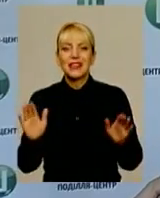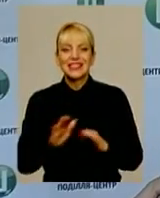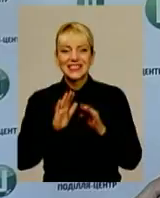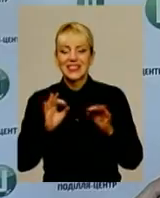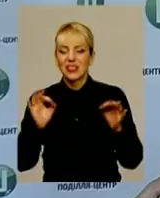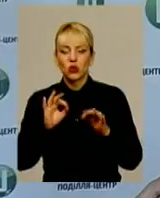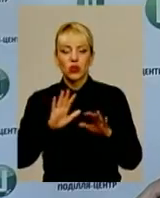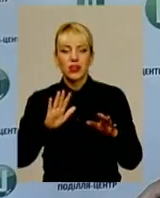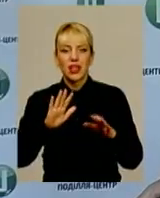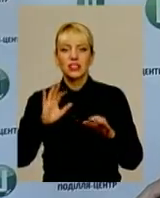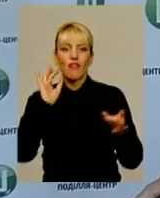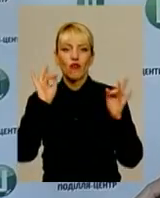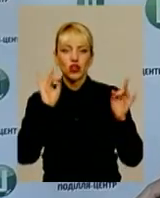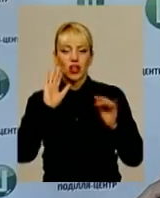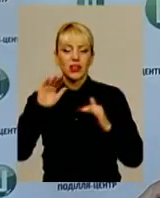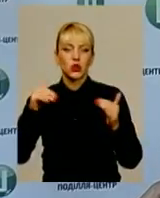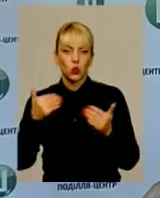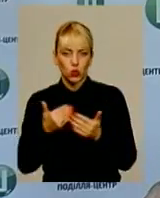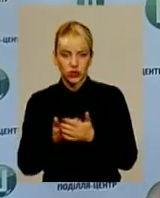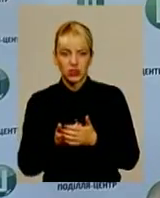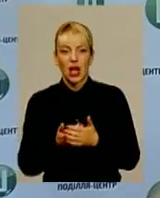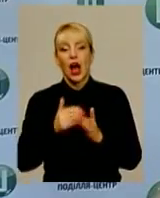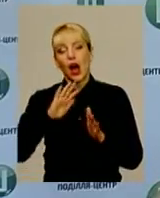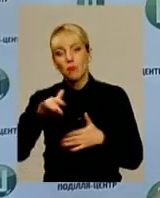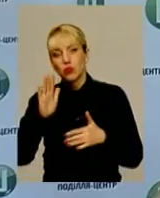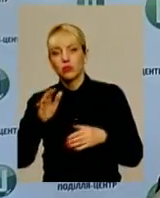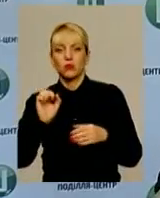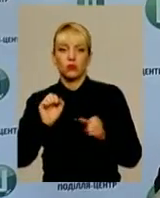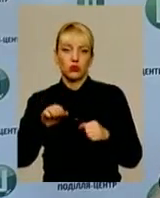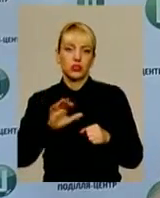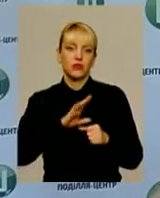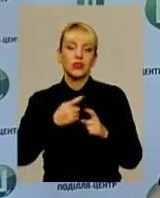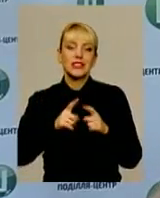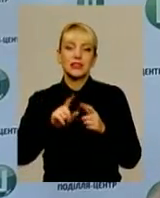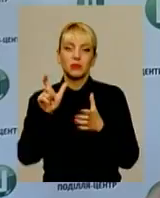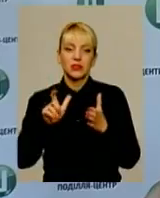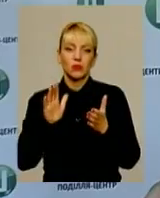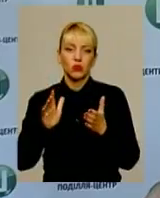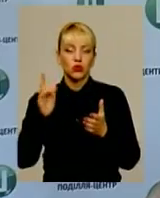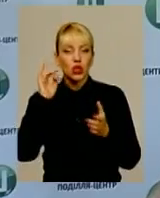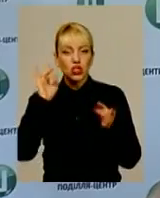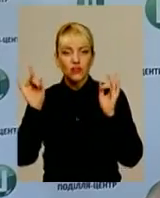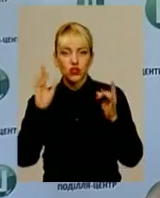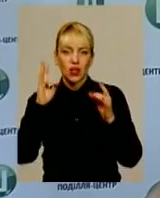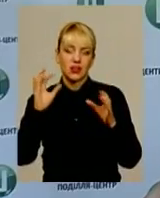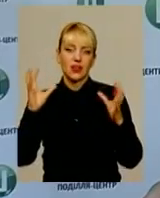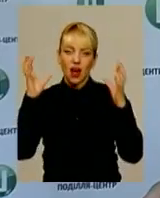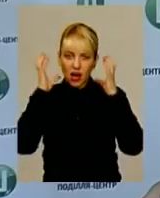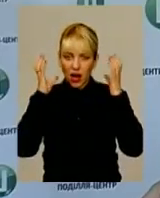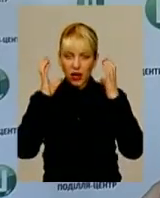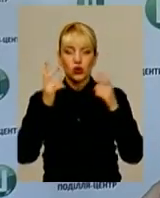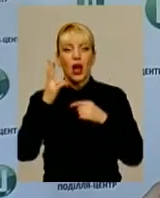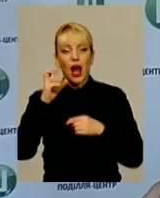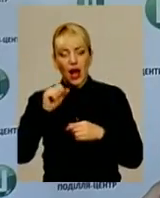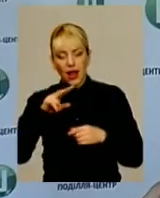звучали досі. Потім прийде 2-3 роки, вони можуть звучати і на радіо, і десь в якихось інших інтерпретаціях. Але автор